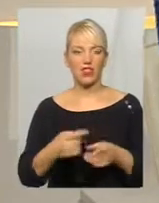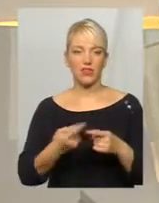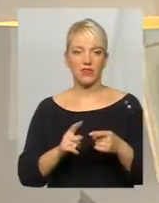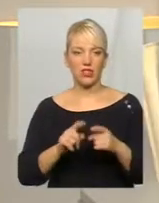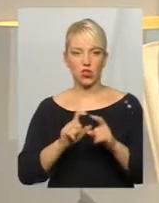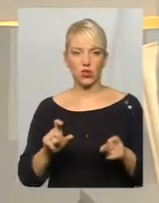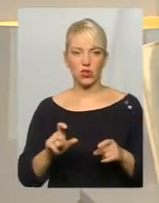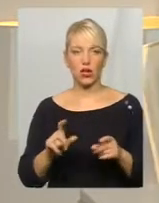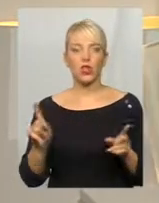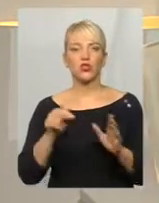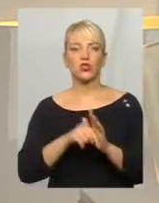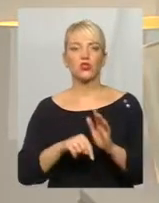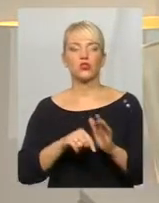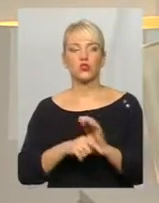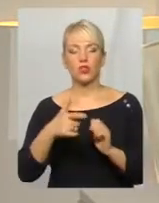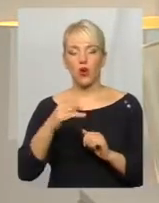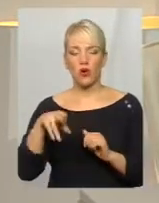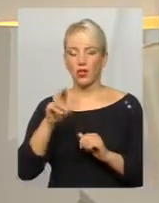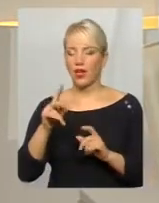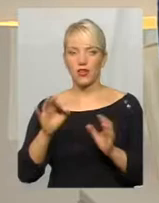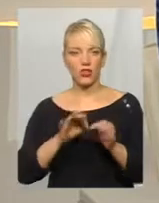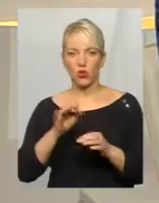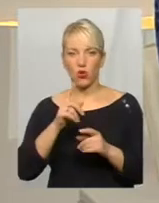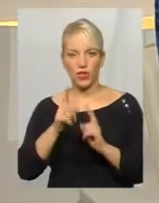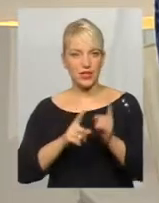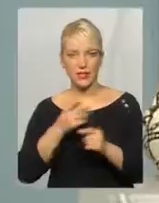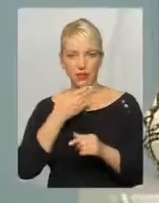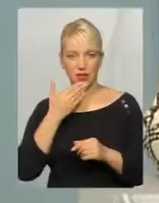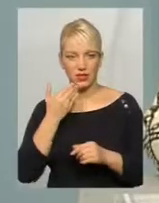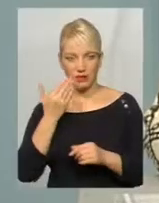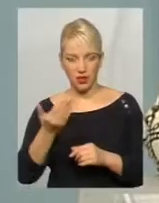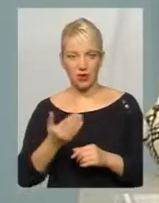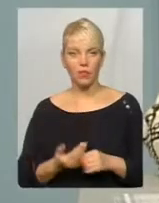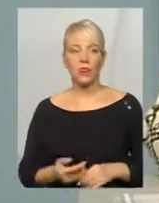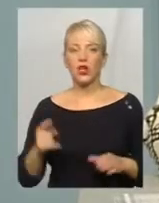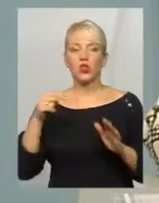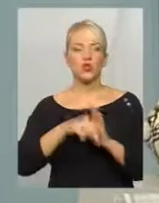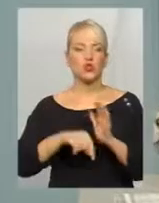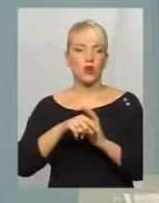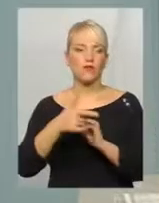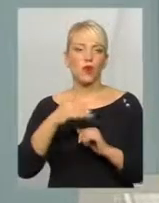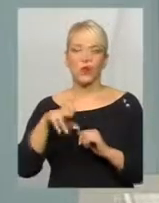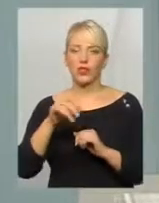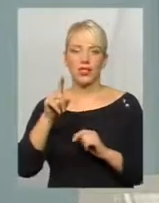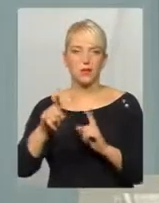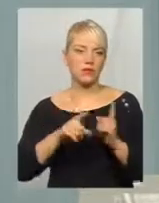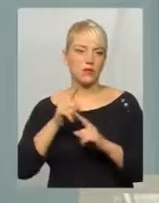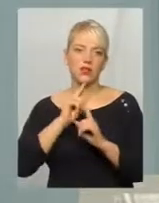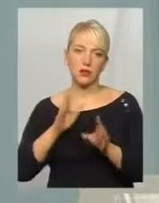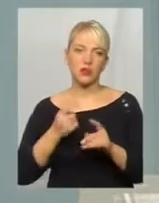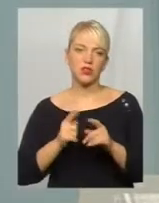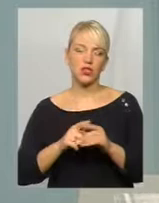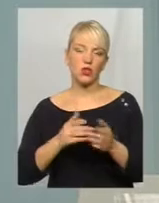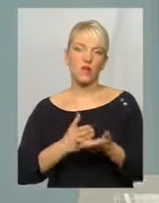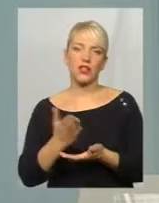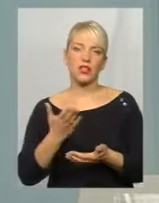Чи, скажімо, що стосується городка, там нічого не зміниться? Чи правильно я зрозумію? Так, стосовно городка, там змін практично не буде. Це той варіант,